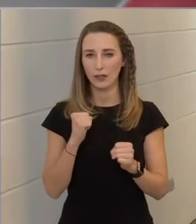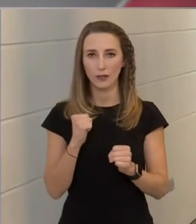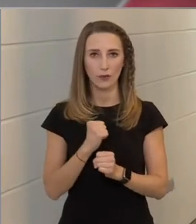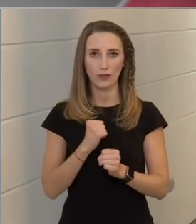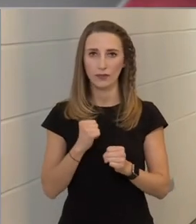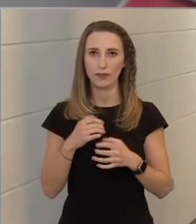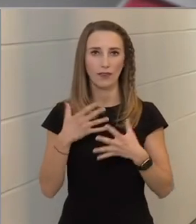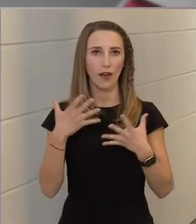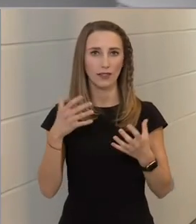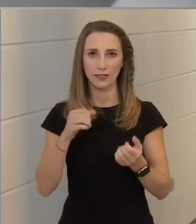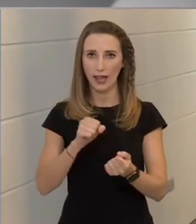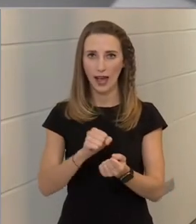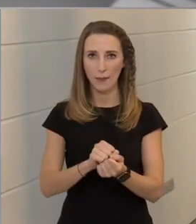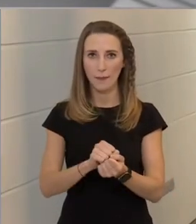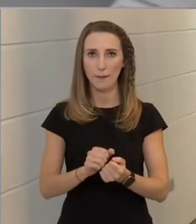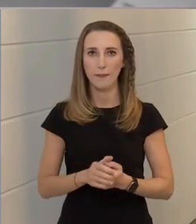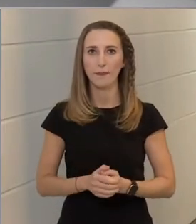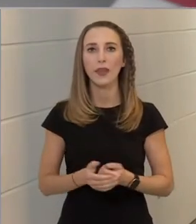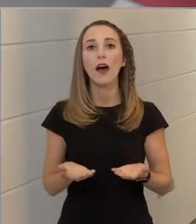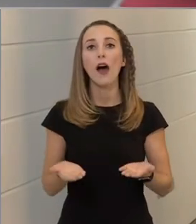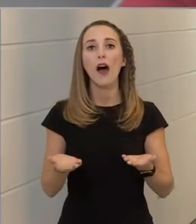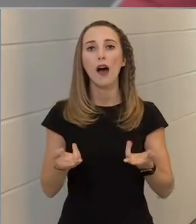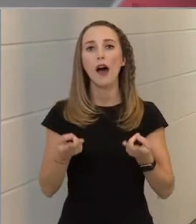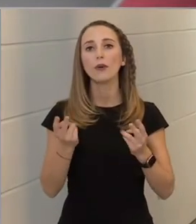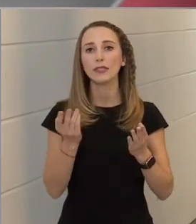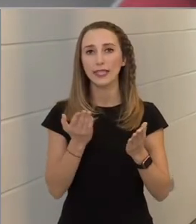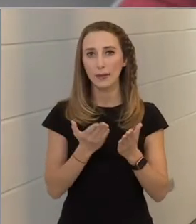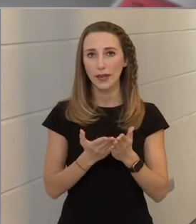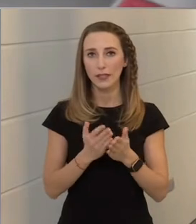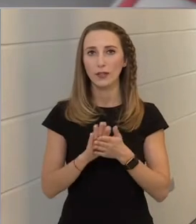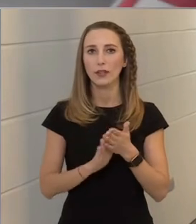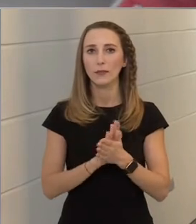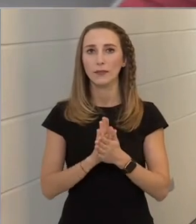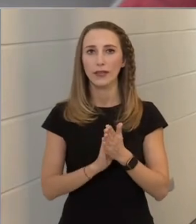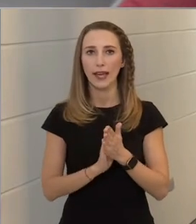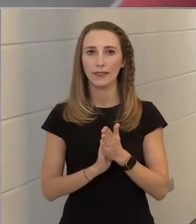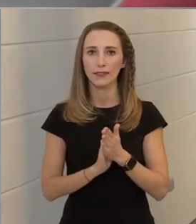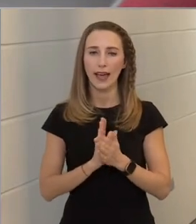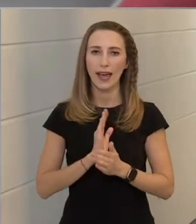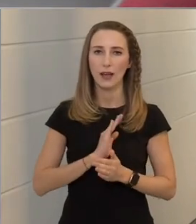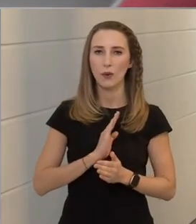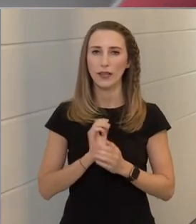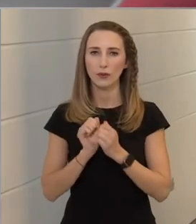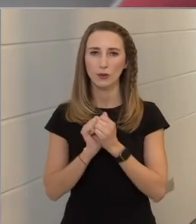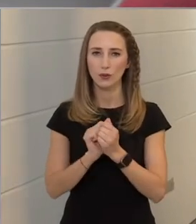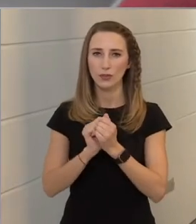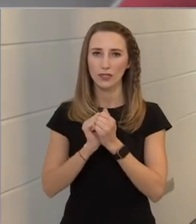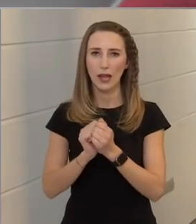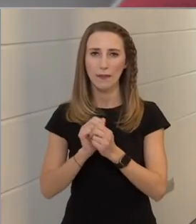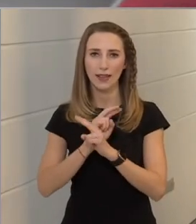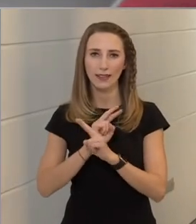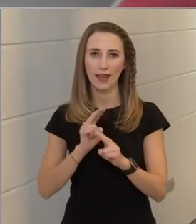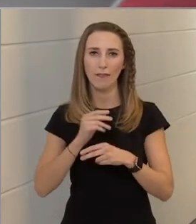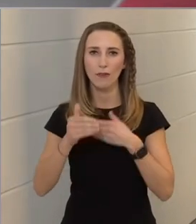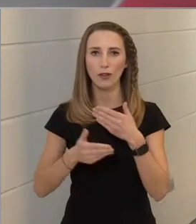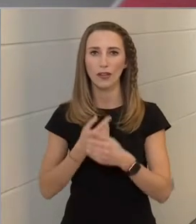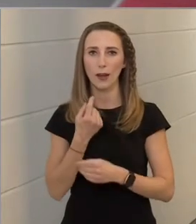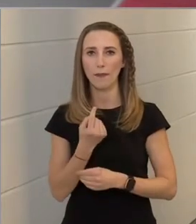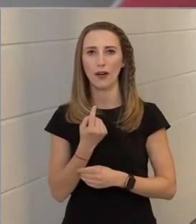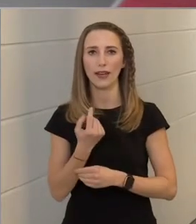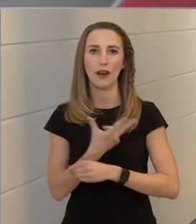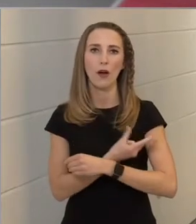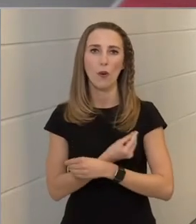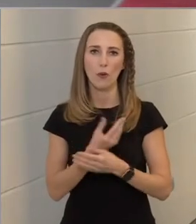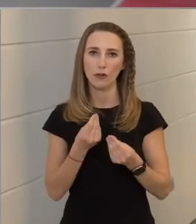nagy szám ahhoz képest, hogy milyen heroikus küzdelmet kell folytatnunk magáért, az